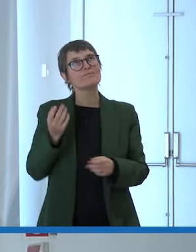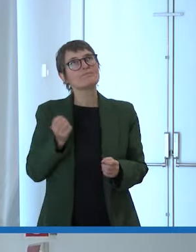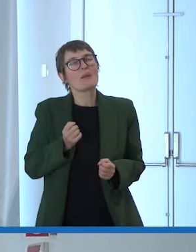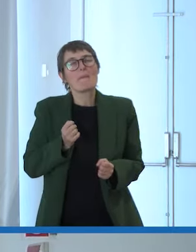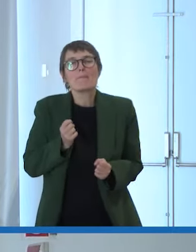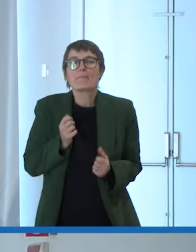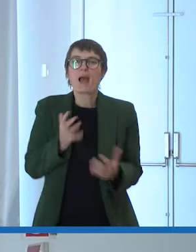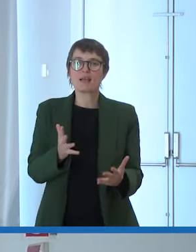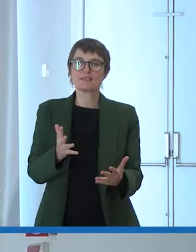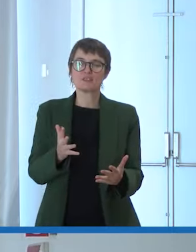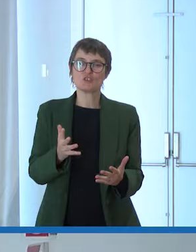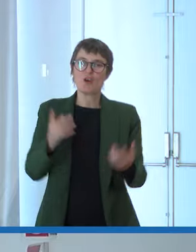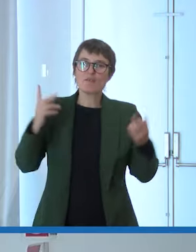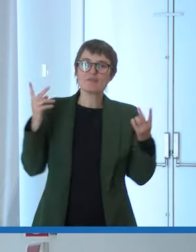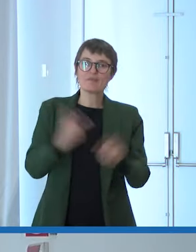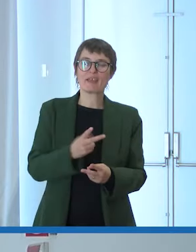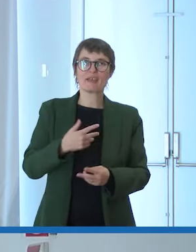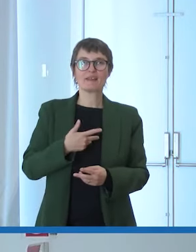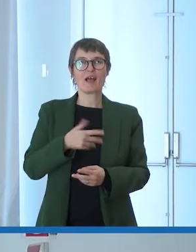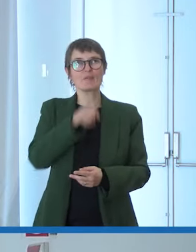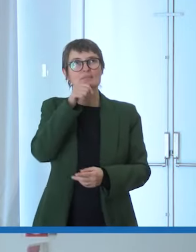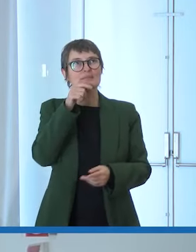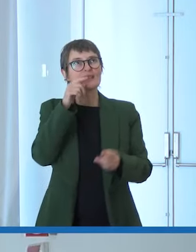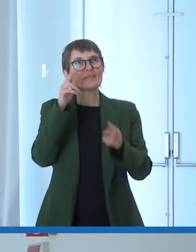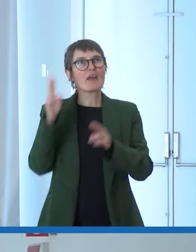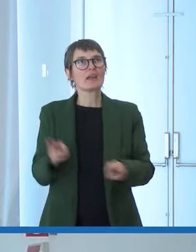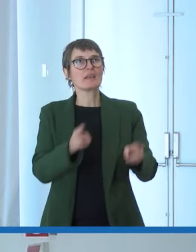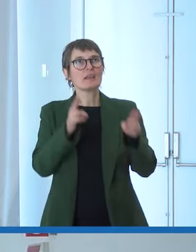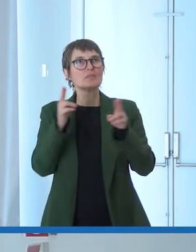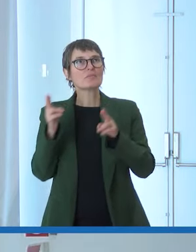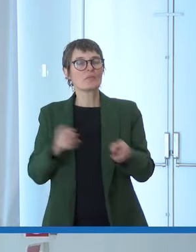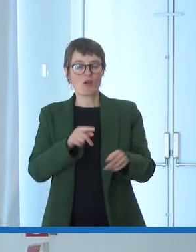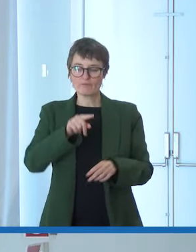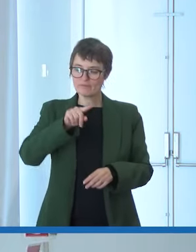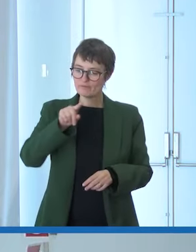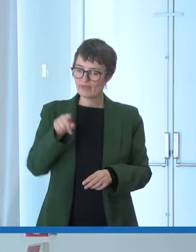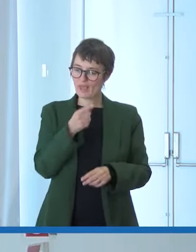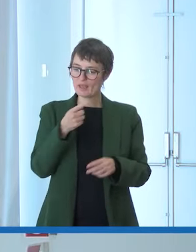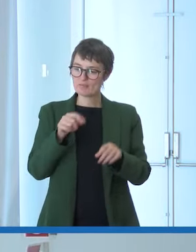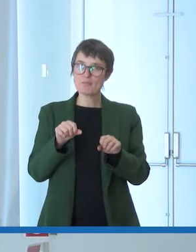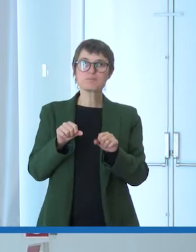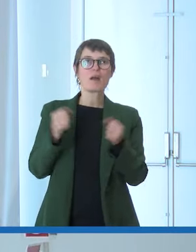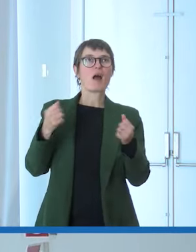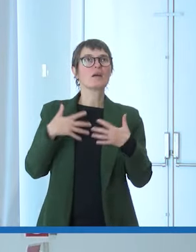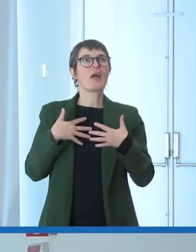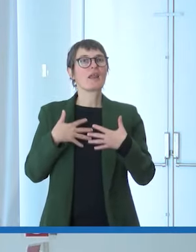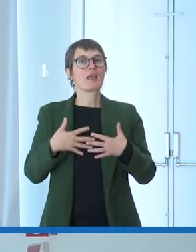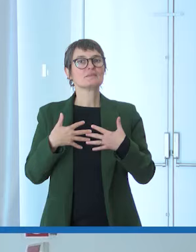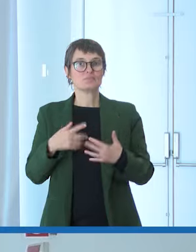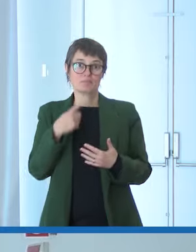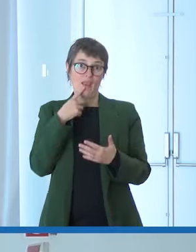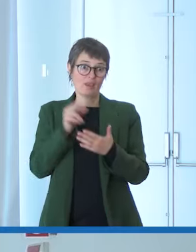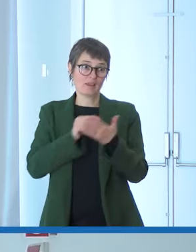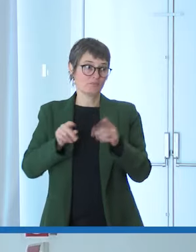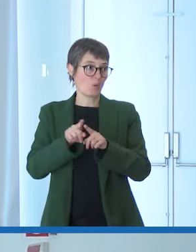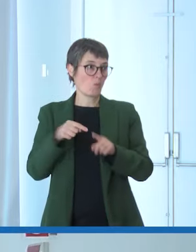serve quel ritmo fatto di virgole di pause e di respiro chi scrive come me sa che ci sono le parole che ti escono